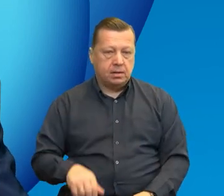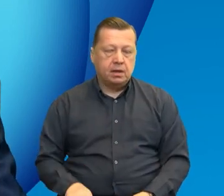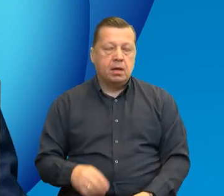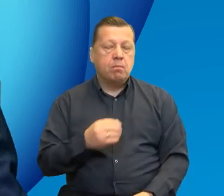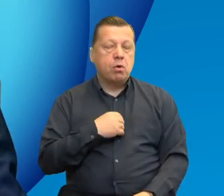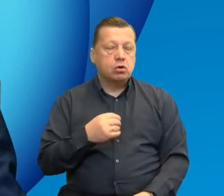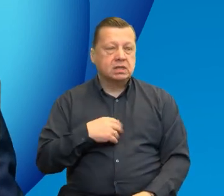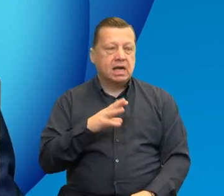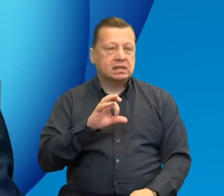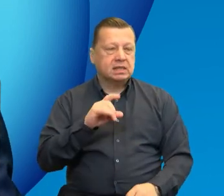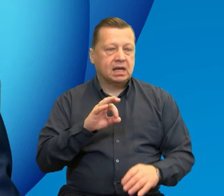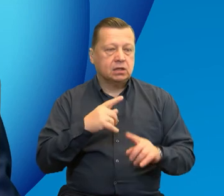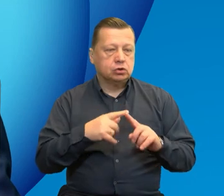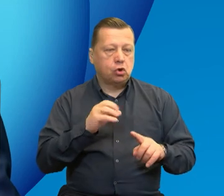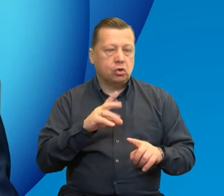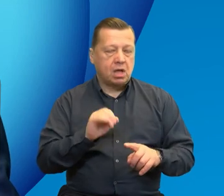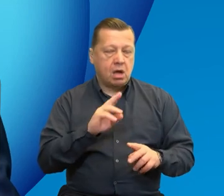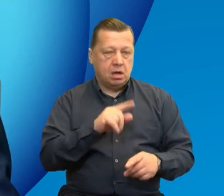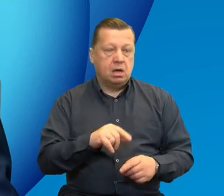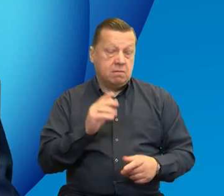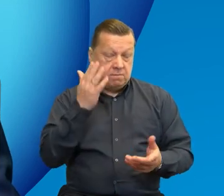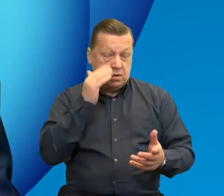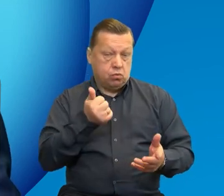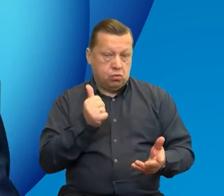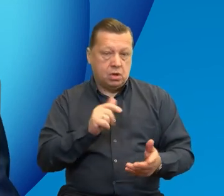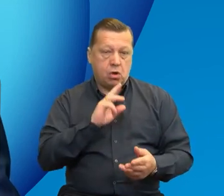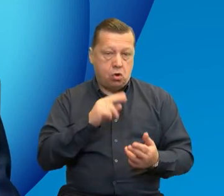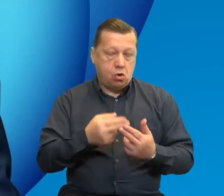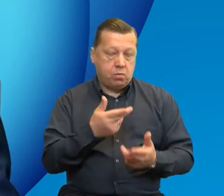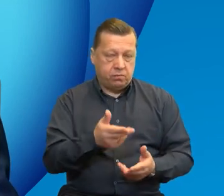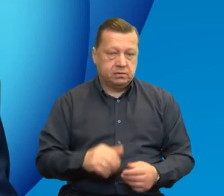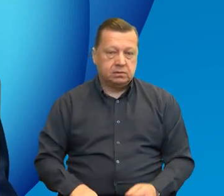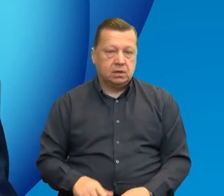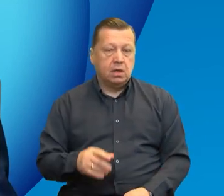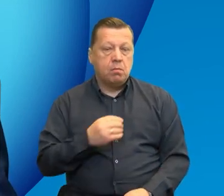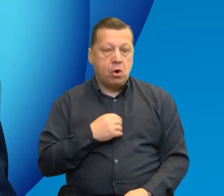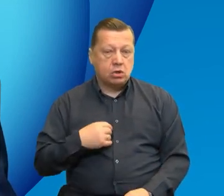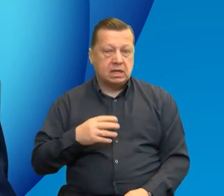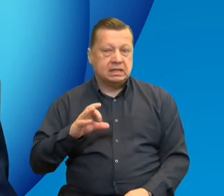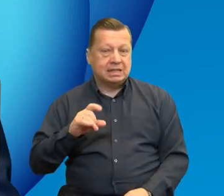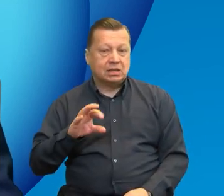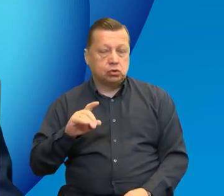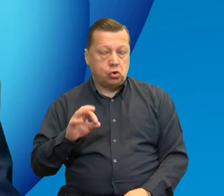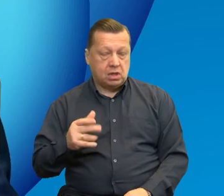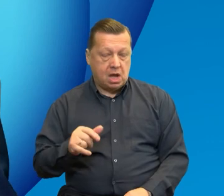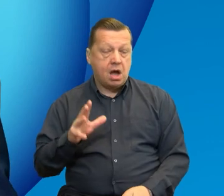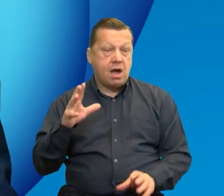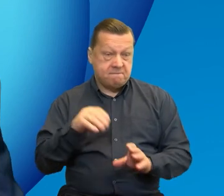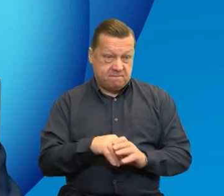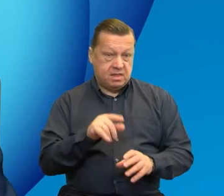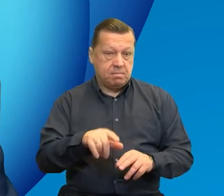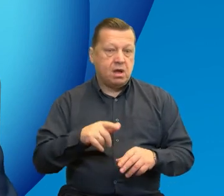Polska Saksonia o odpowiedź, która może być krótka. Czy w programie Polska Saksonia jest przewidywany właśnie,